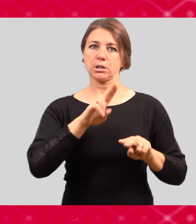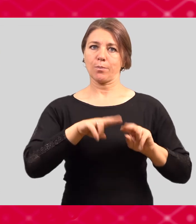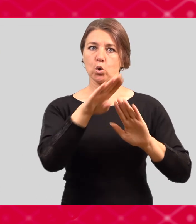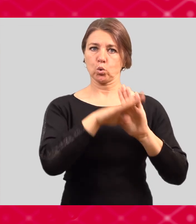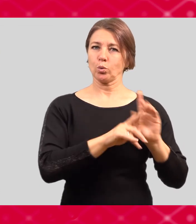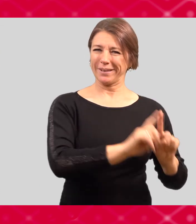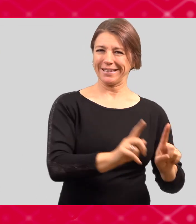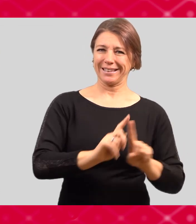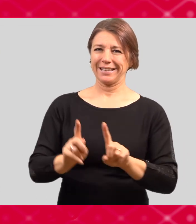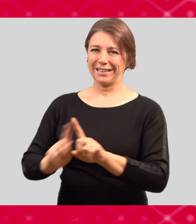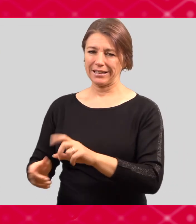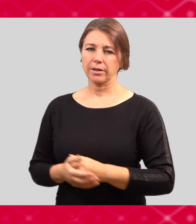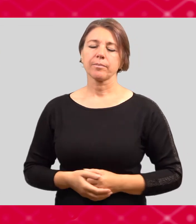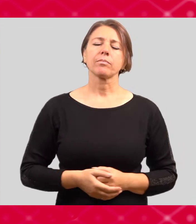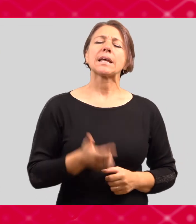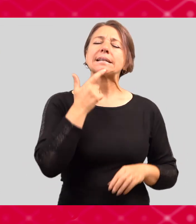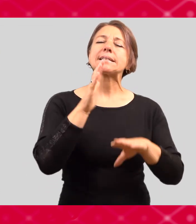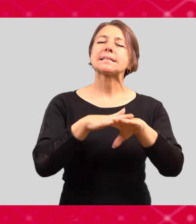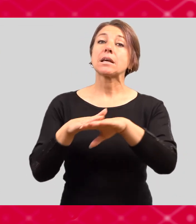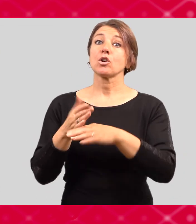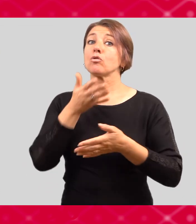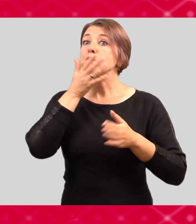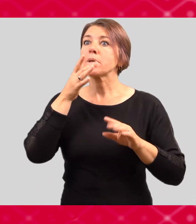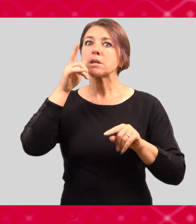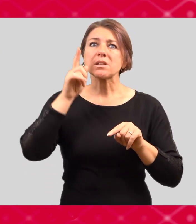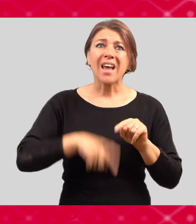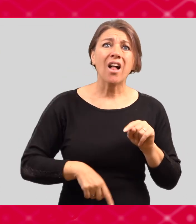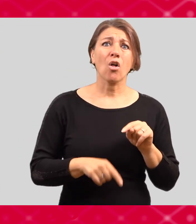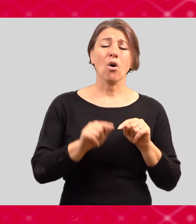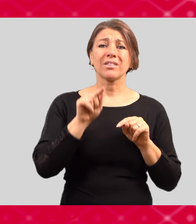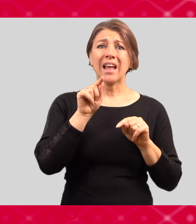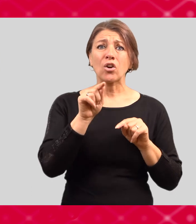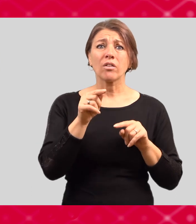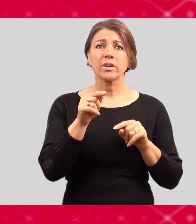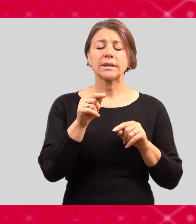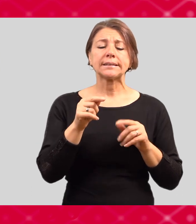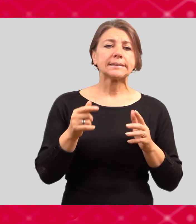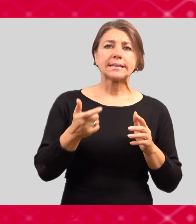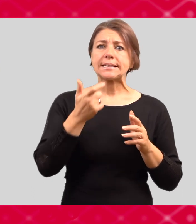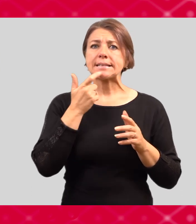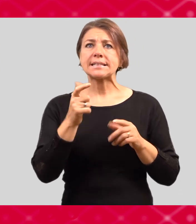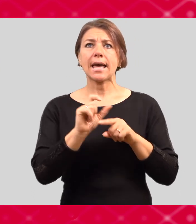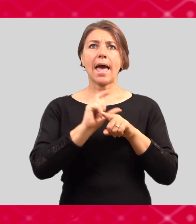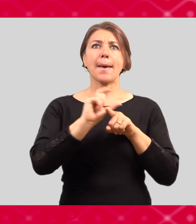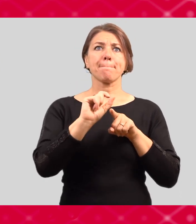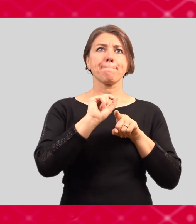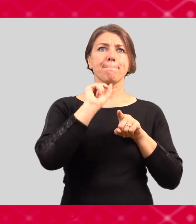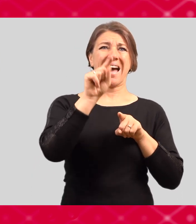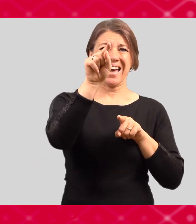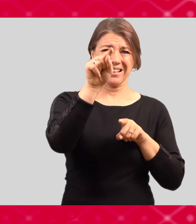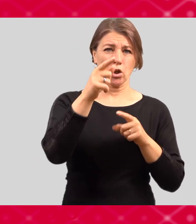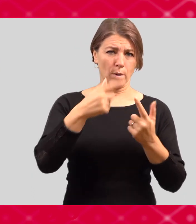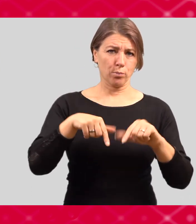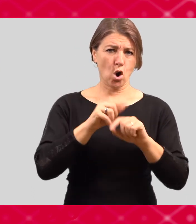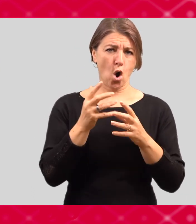vás chtěla vyzvat k tomu, abyste uvedli nějaký kontakt na sebe, protože anonimní oznámení už z principu nemohou být nějak